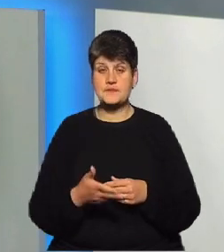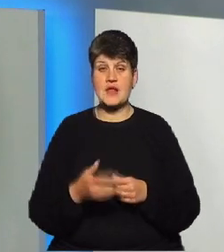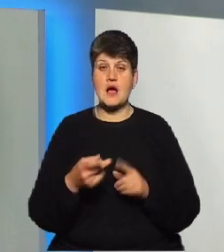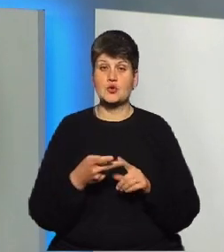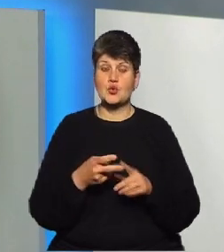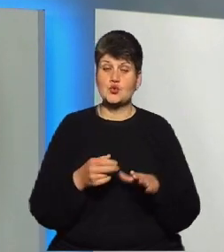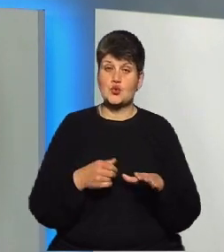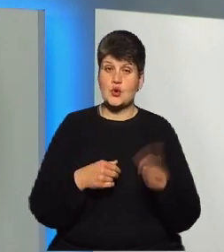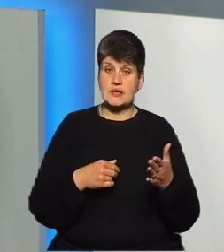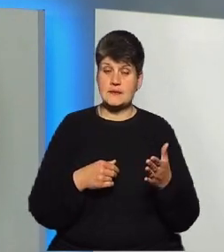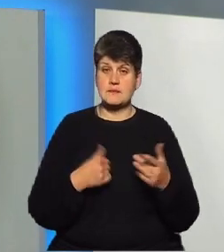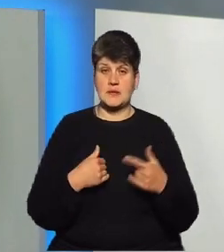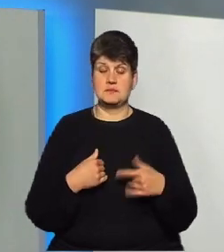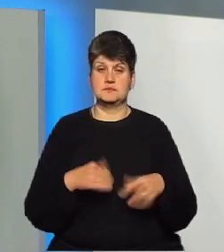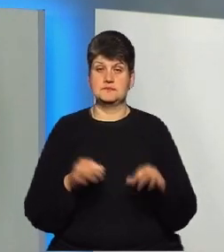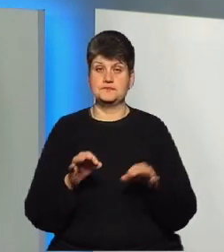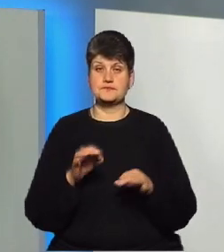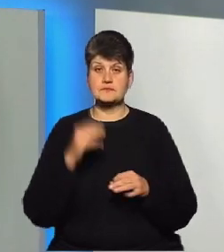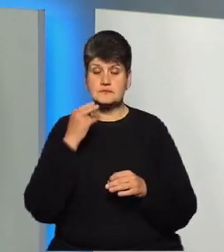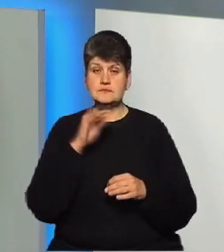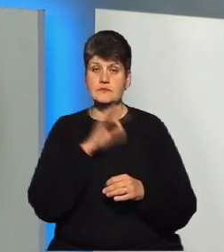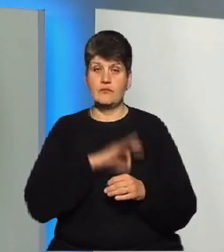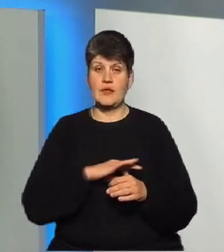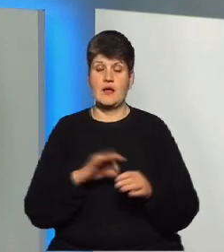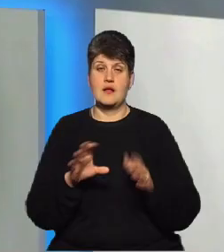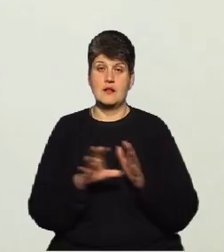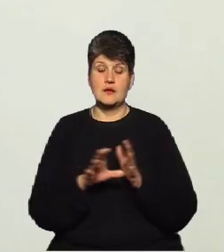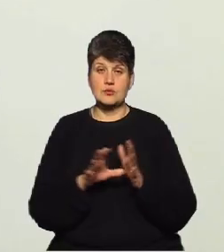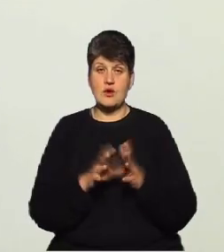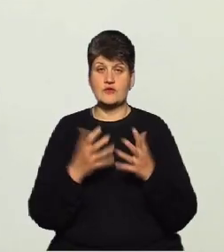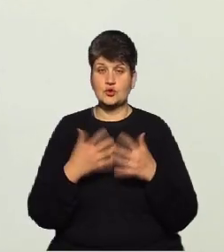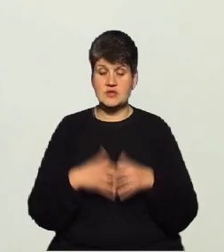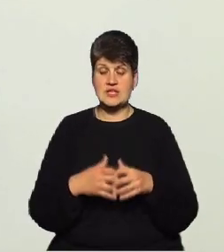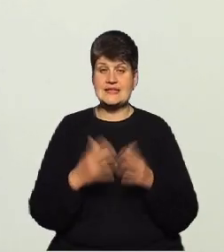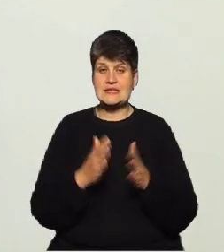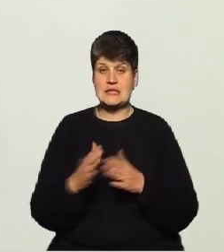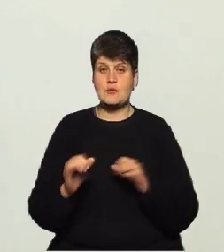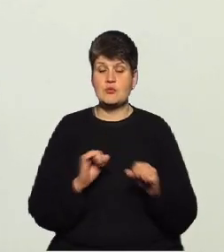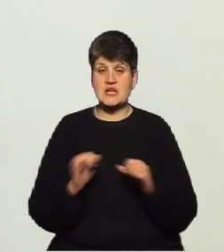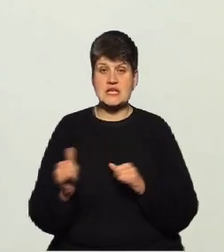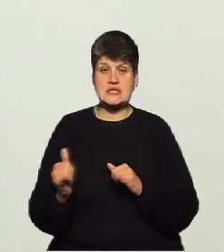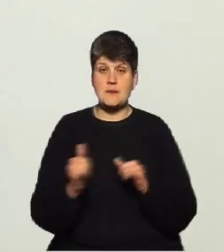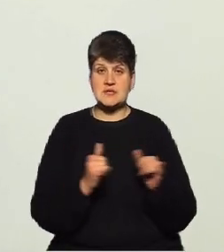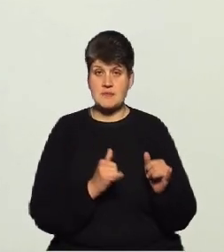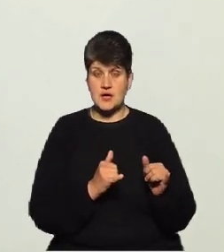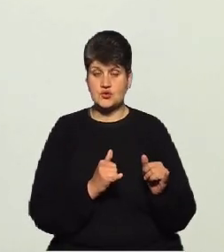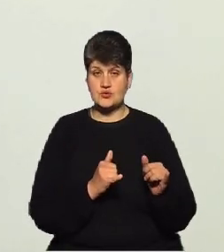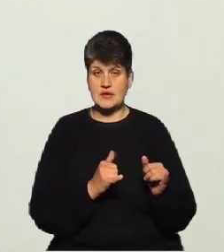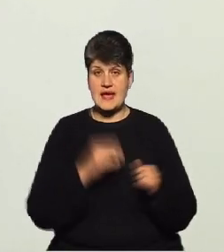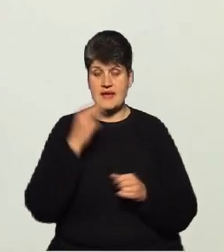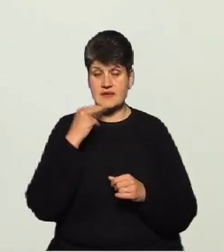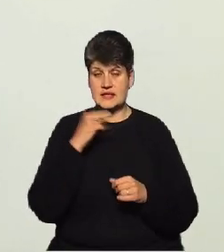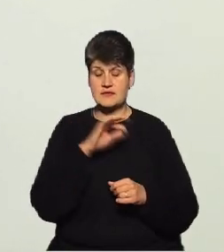ми раціонально використовуємо електроенергію, тому що автоматична система управління забезпечує ефективне використання